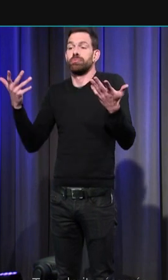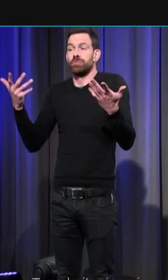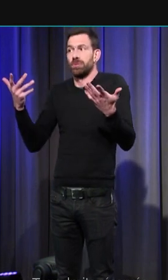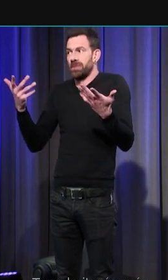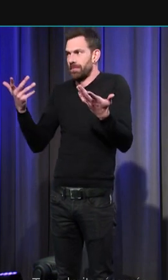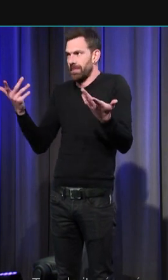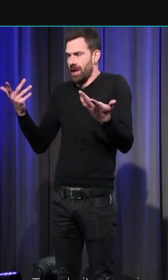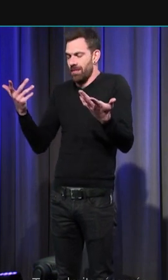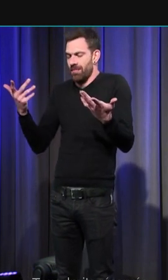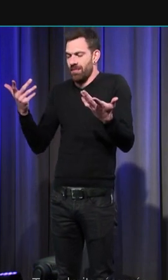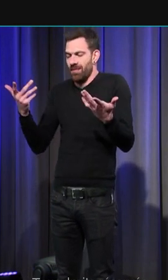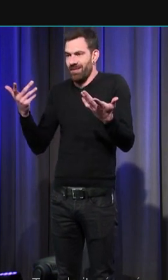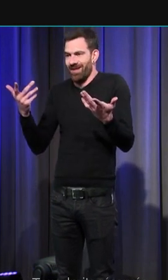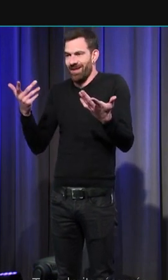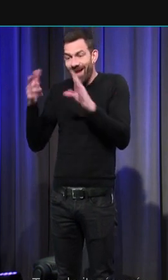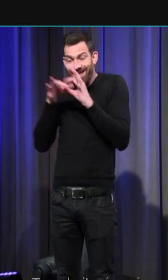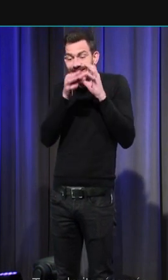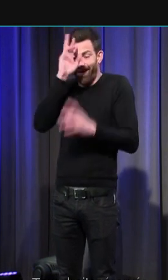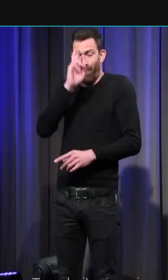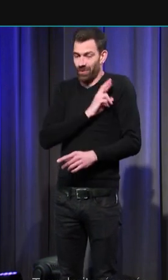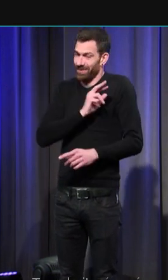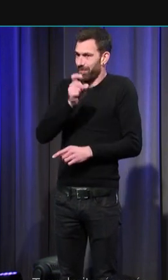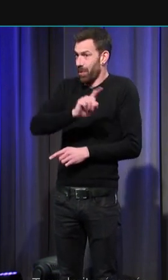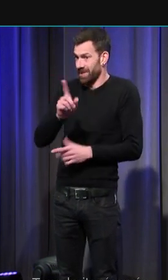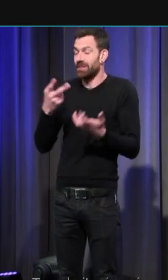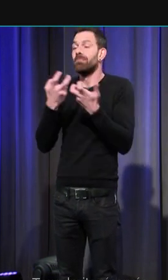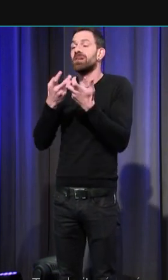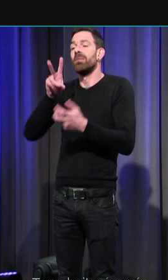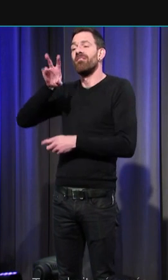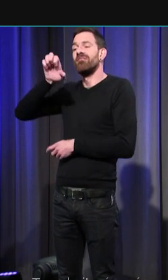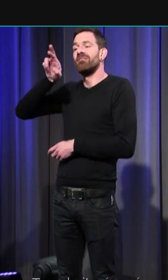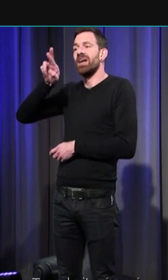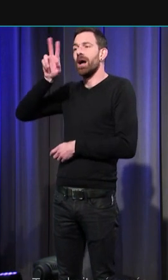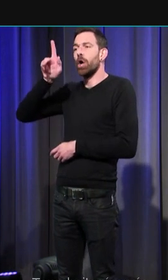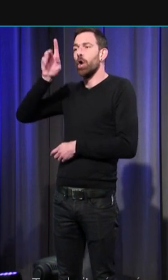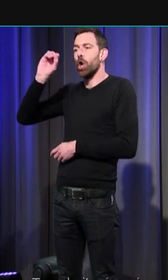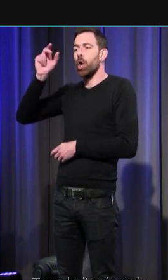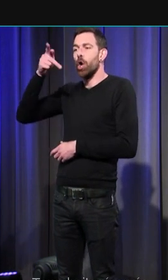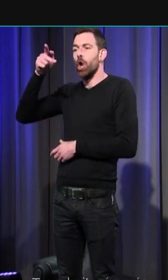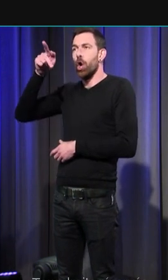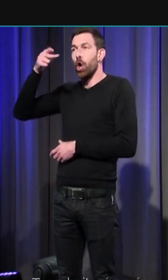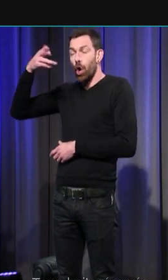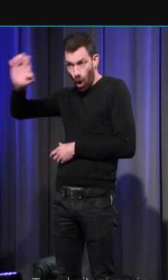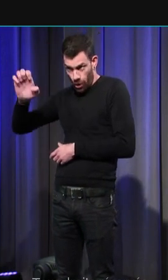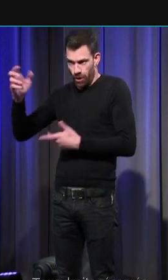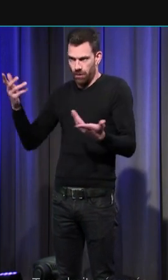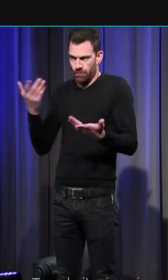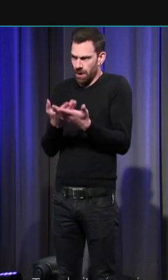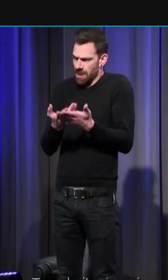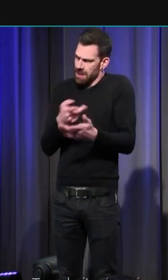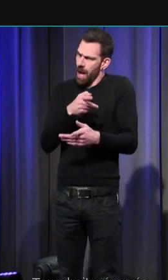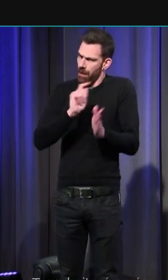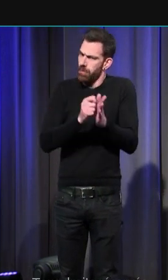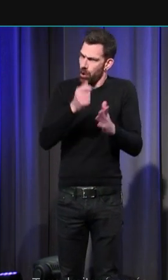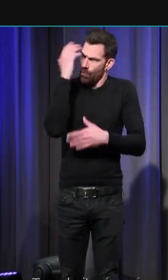touche pas cette fois seulement la vie religieuse, la vergogne. La vergogne est l'une des émotions principales au